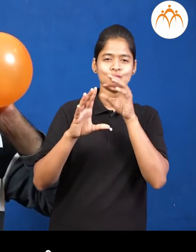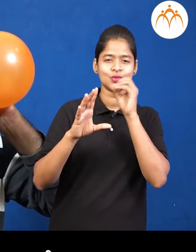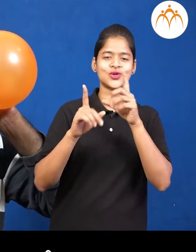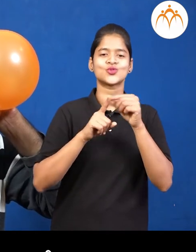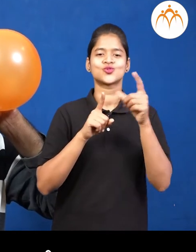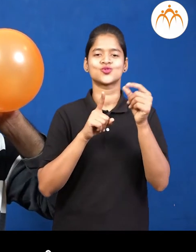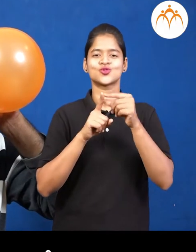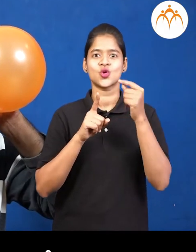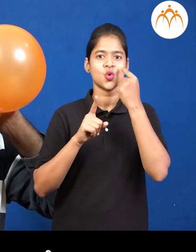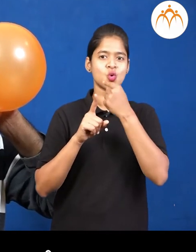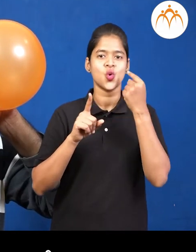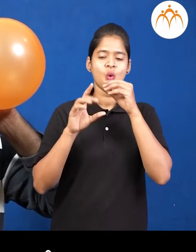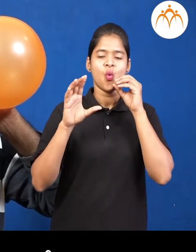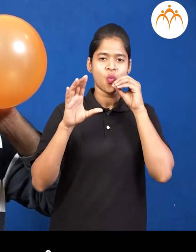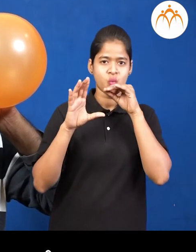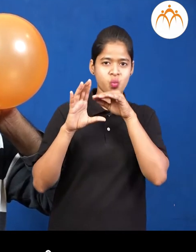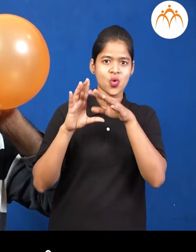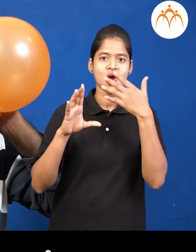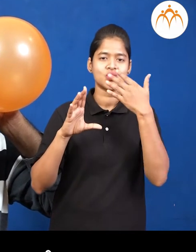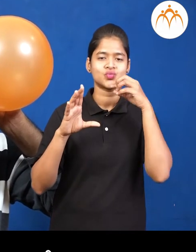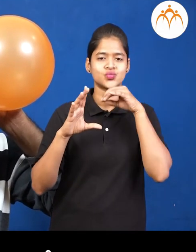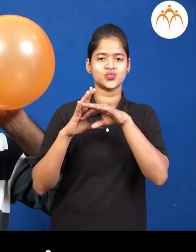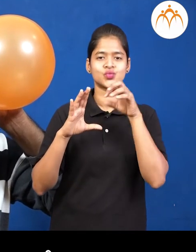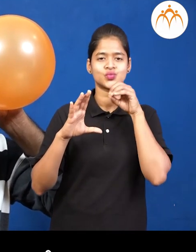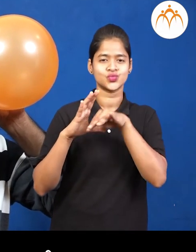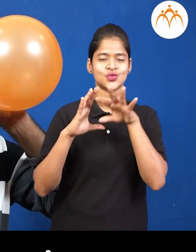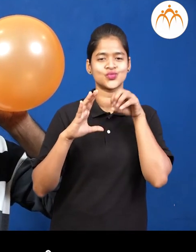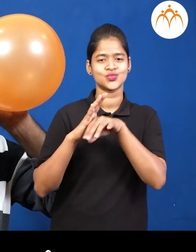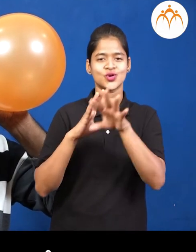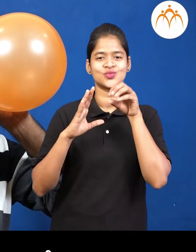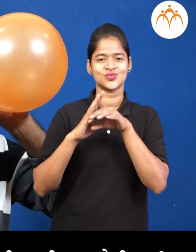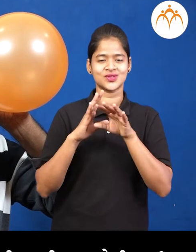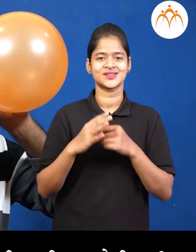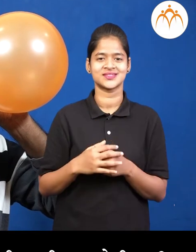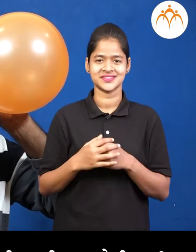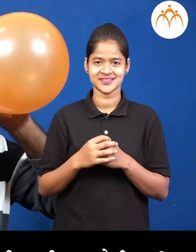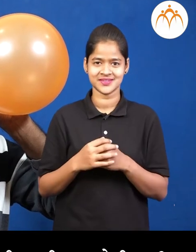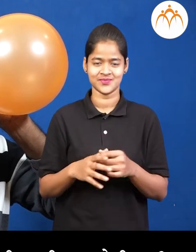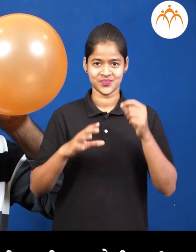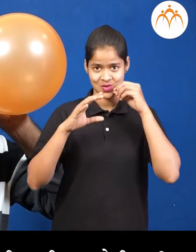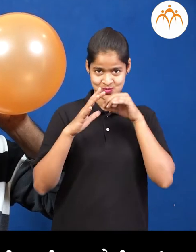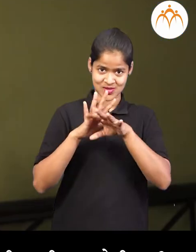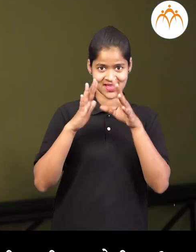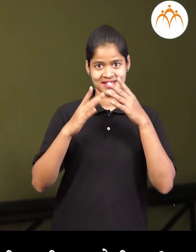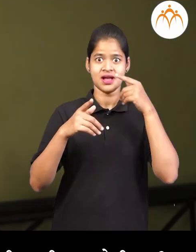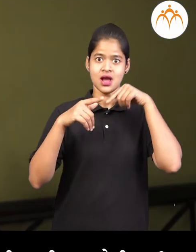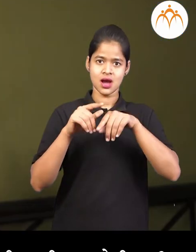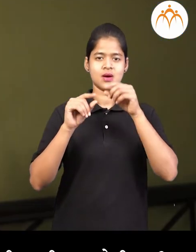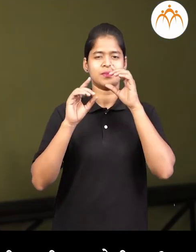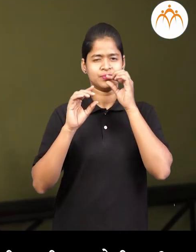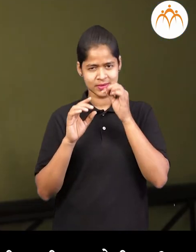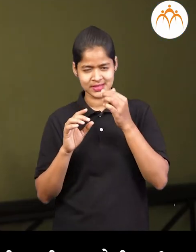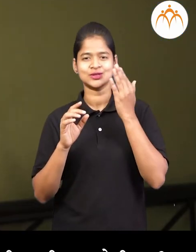फुग्यात तोंडा वाटे तुम्ही हवा भरली तोंडा तिल हवेला गोड,